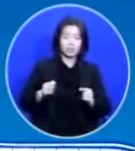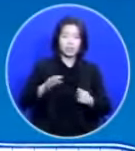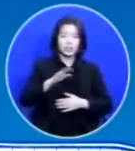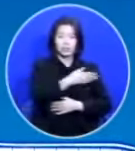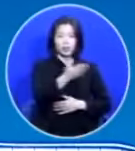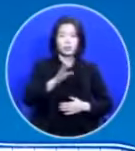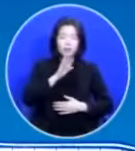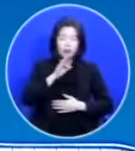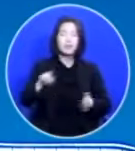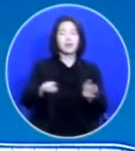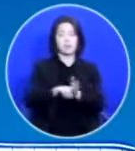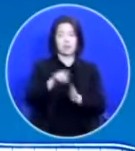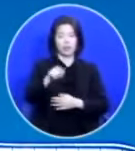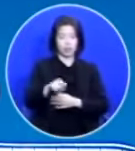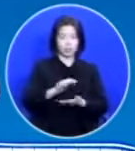거예요